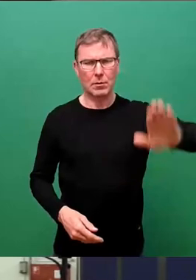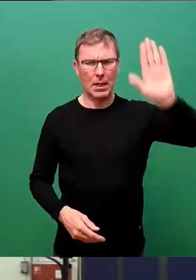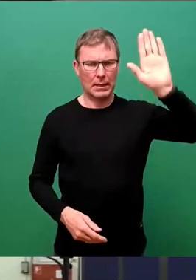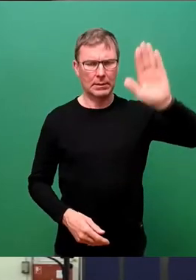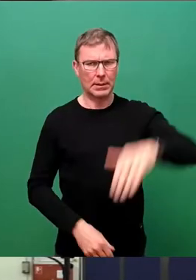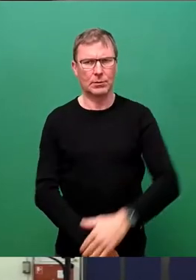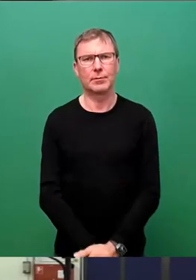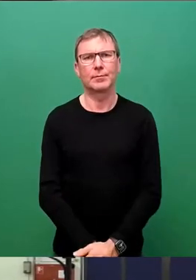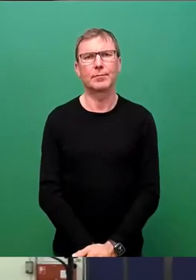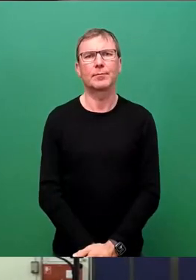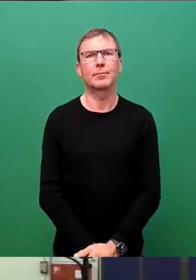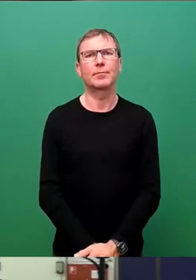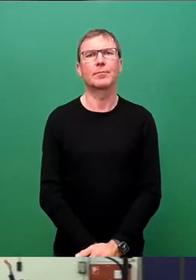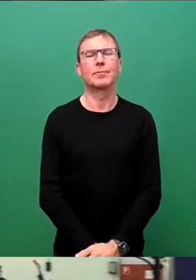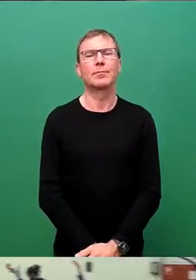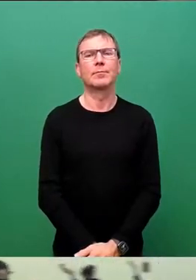um das Stimmzeichen.